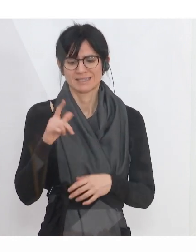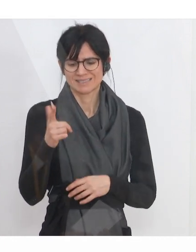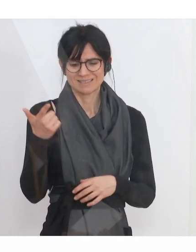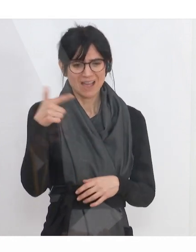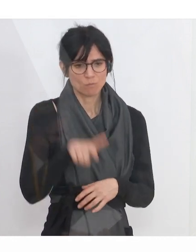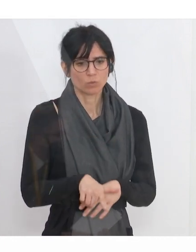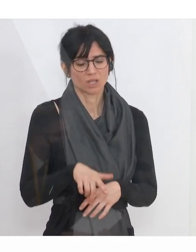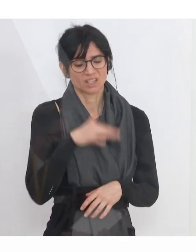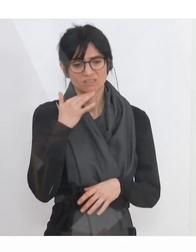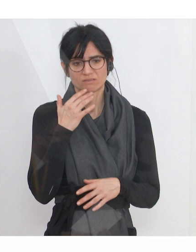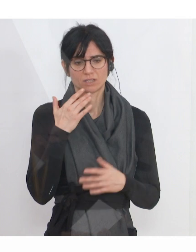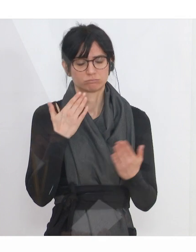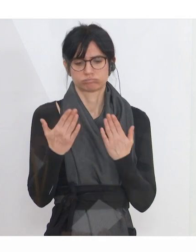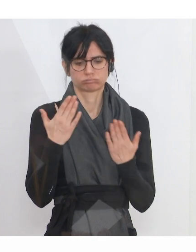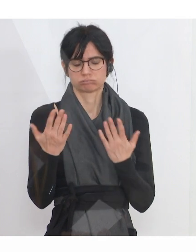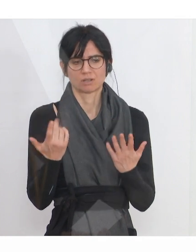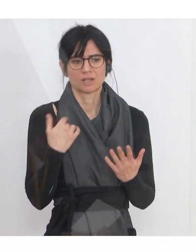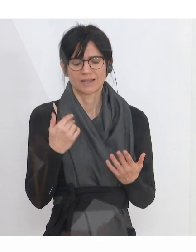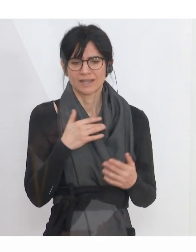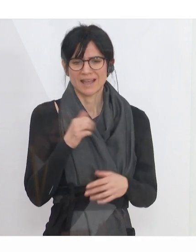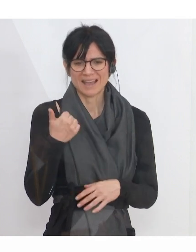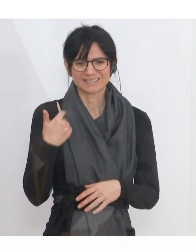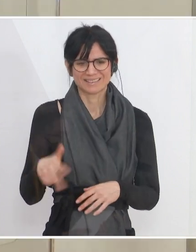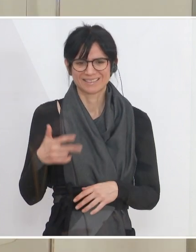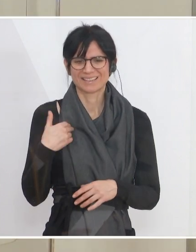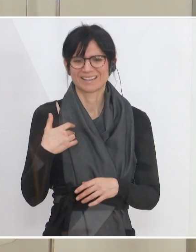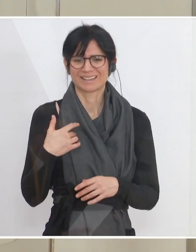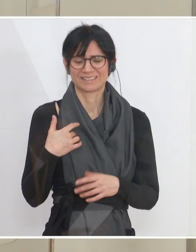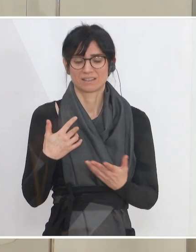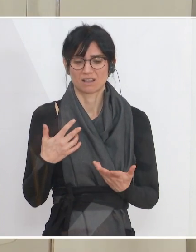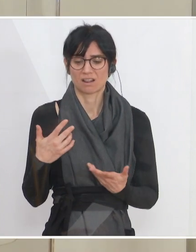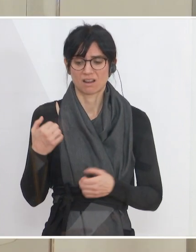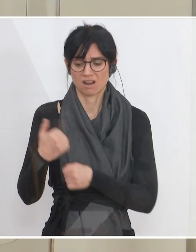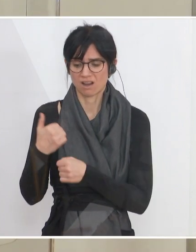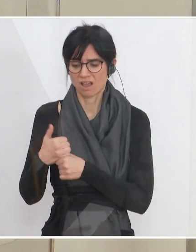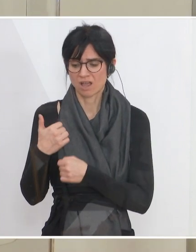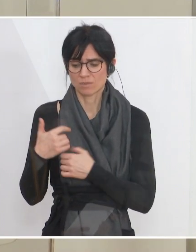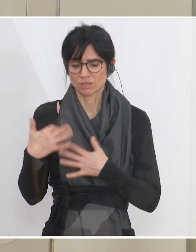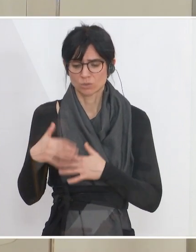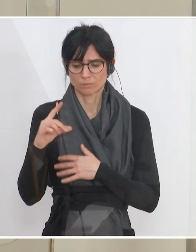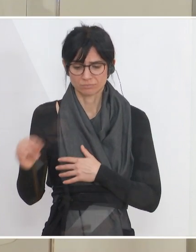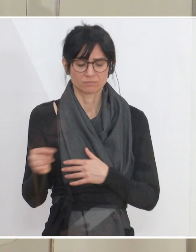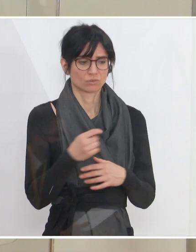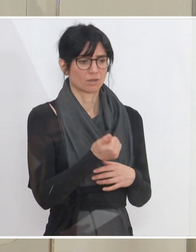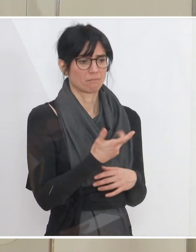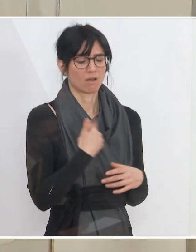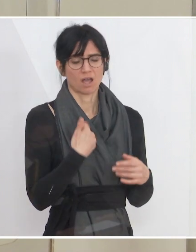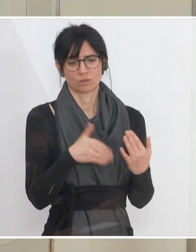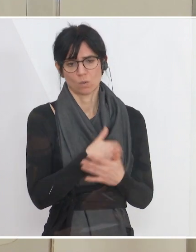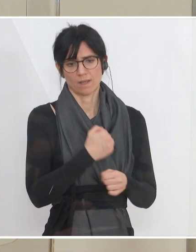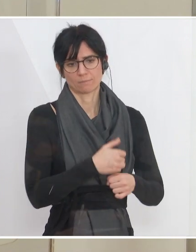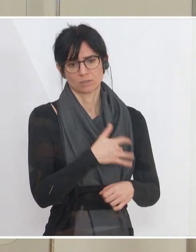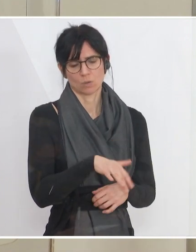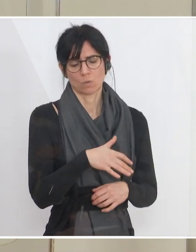Monaten gibt es sozusagen ein Drittel der Personen, die aus der Arbeitslosigkeit kommt. Und es kommen nicht neue dazu. In gewissen Bereichen, gerade in der